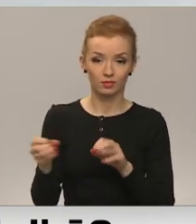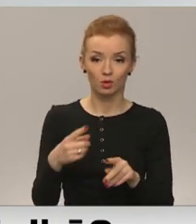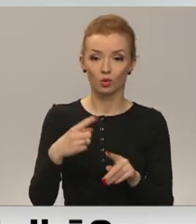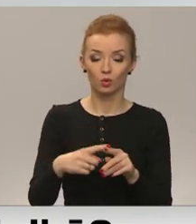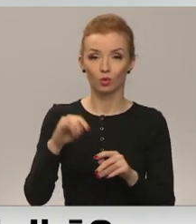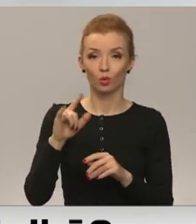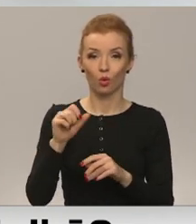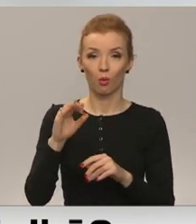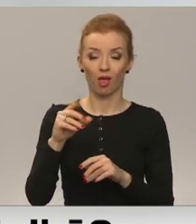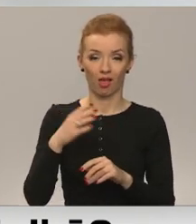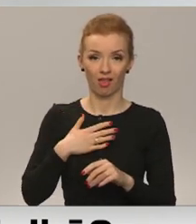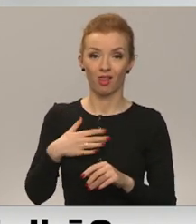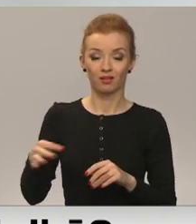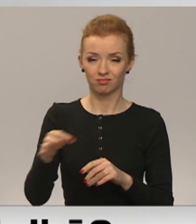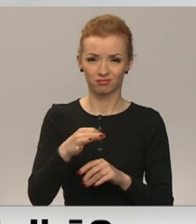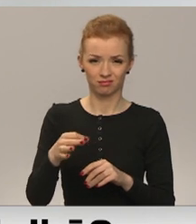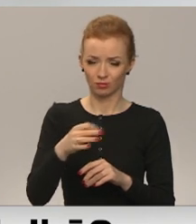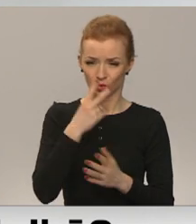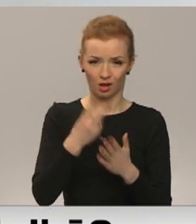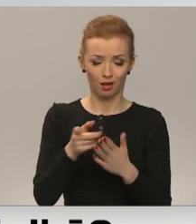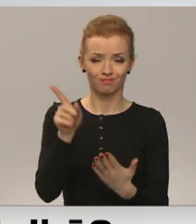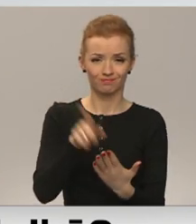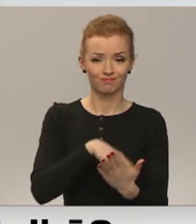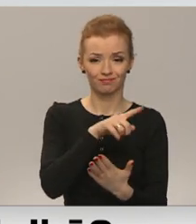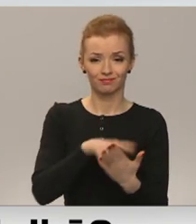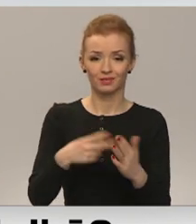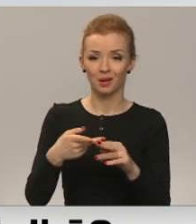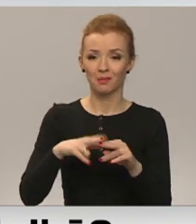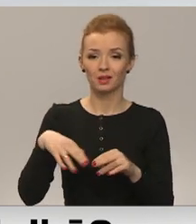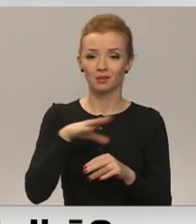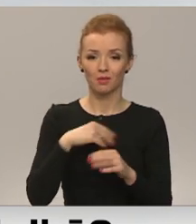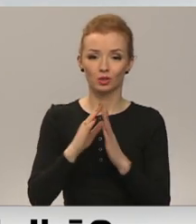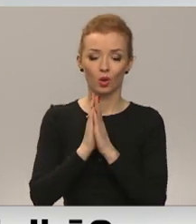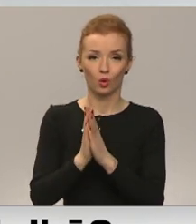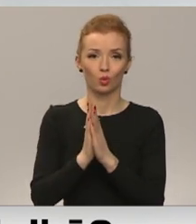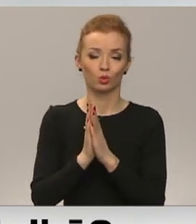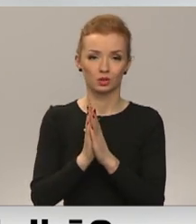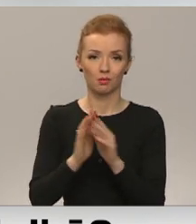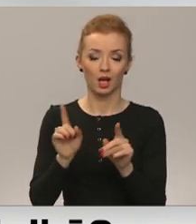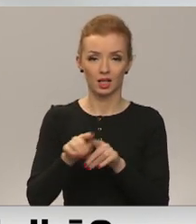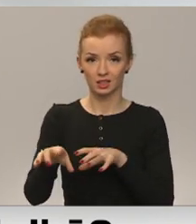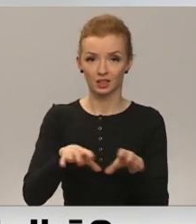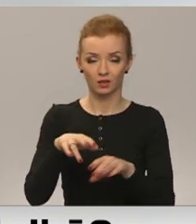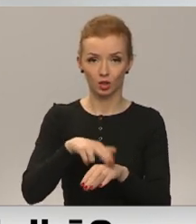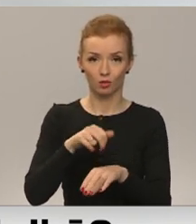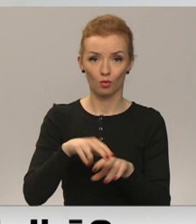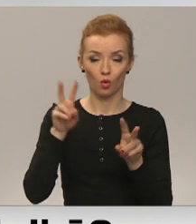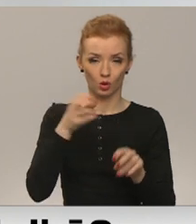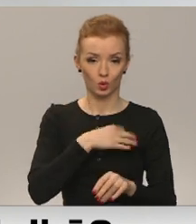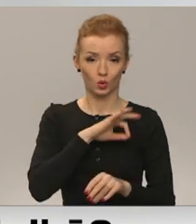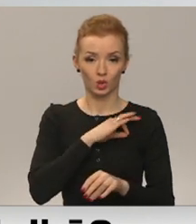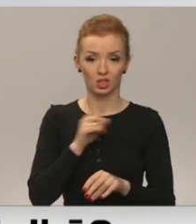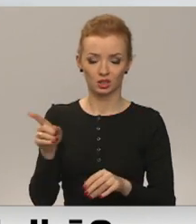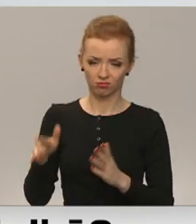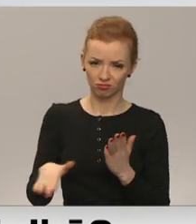tas šķiet absolūti nevādīs, ka tāpēc mēs noteikti lūksim palīgā dzīvnieku policijas juristus,